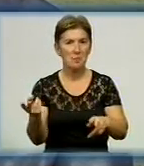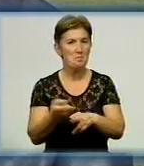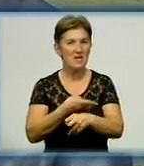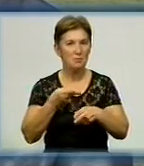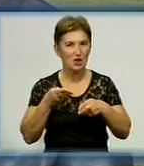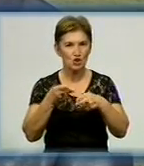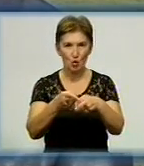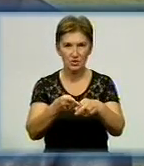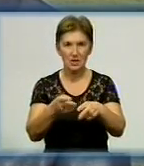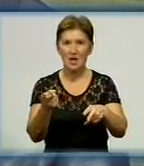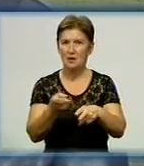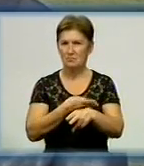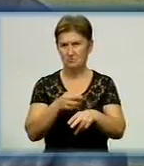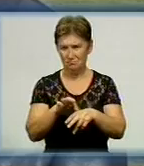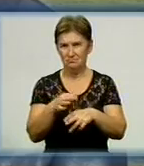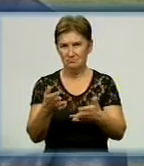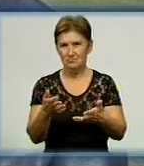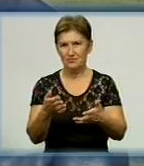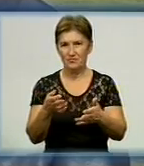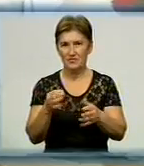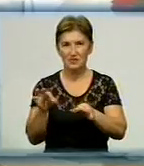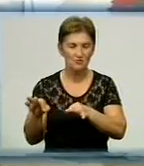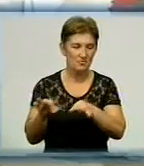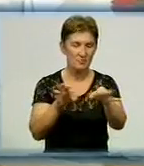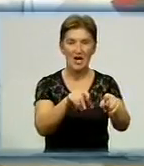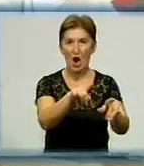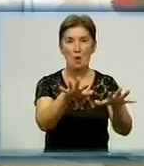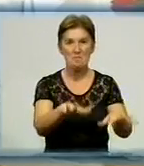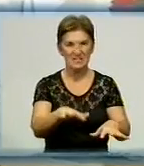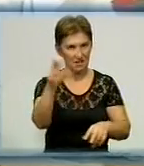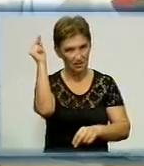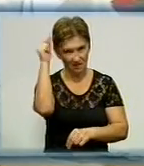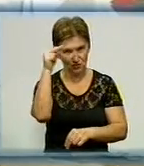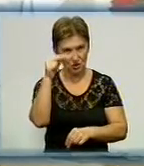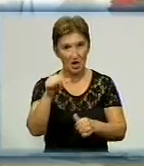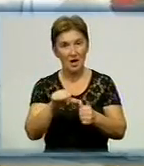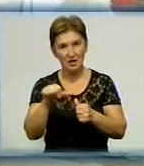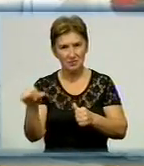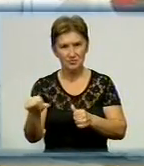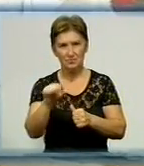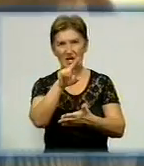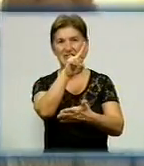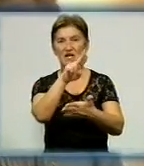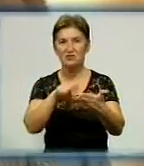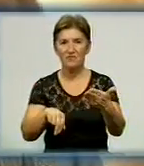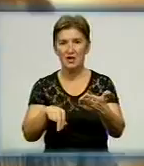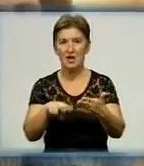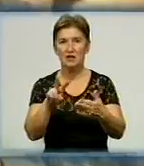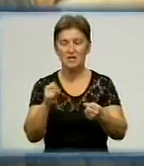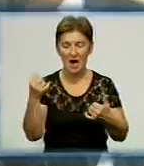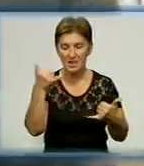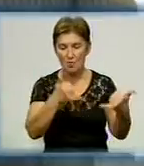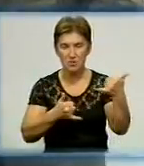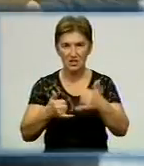безболісно добиратися до місця навчання. Серед інших подарунків від районної влади – сертифікат на навчально-лабораторне